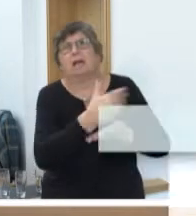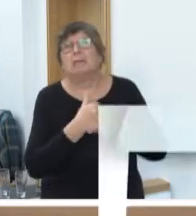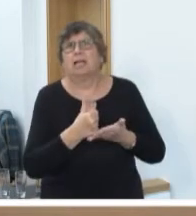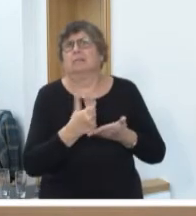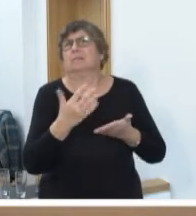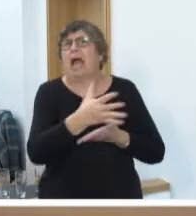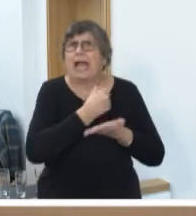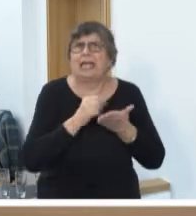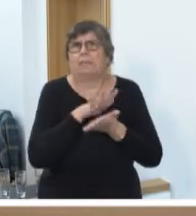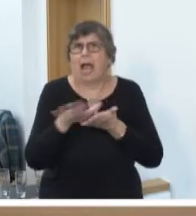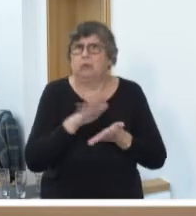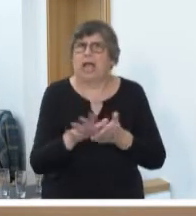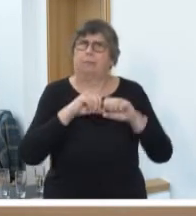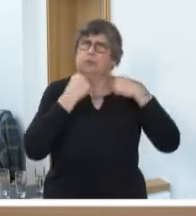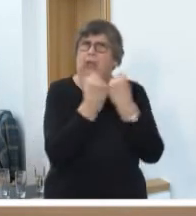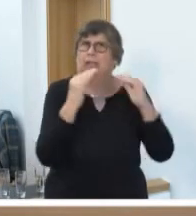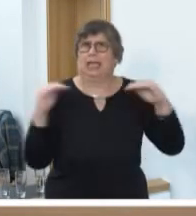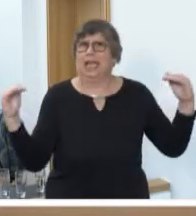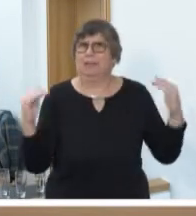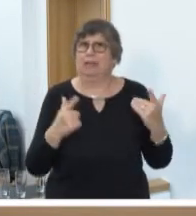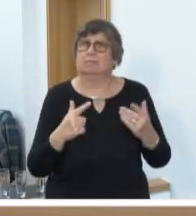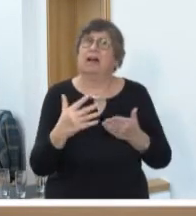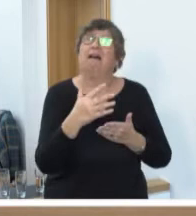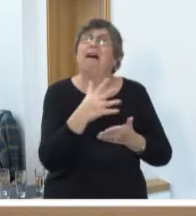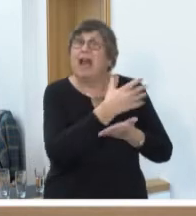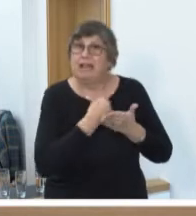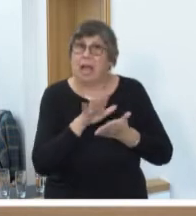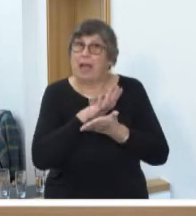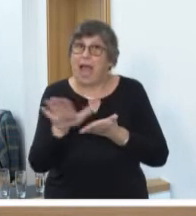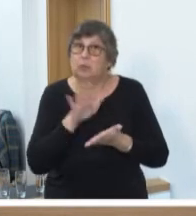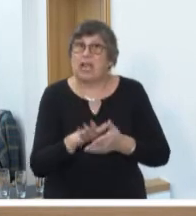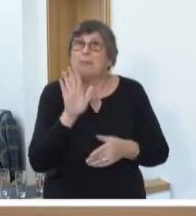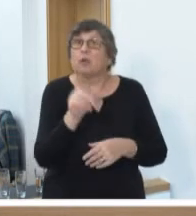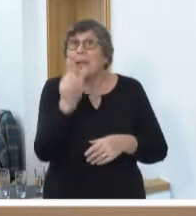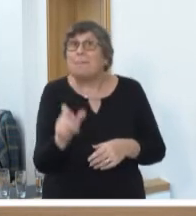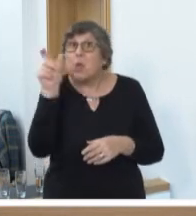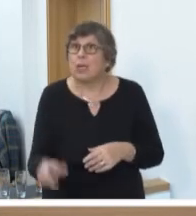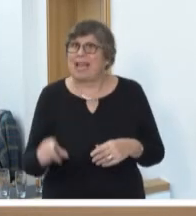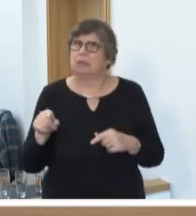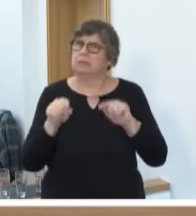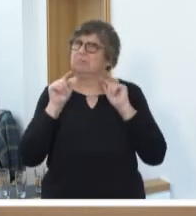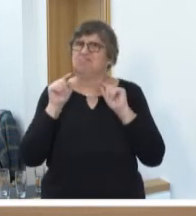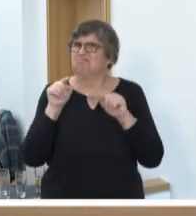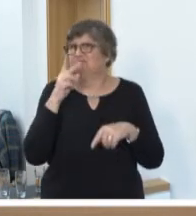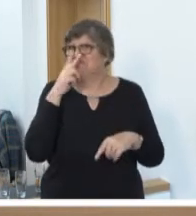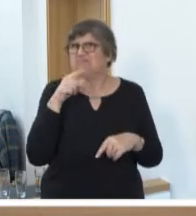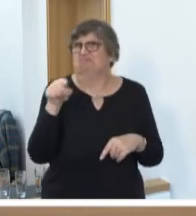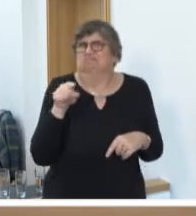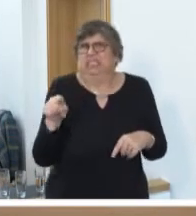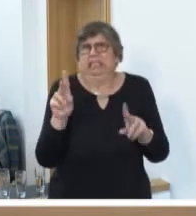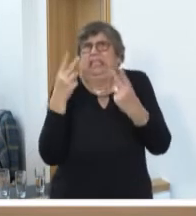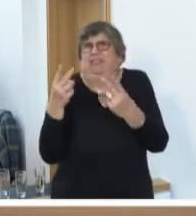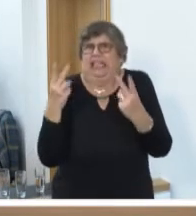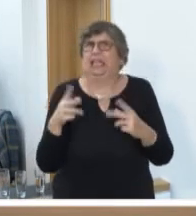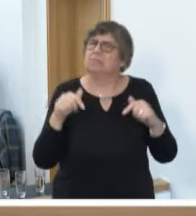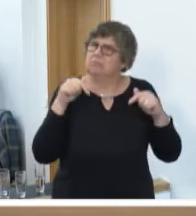Ebene, die es auch gerade betrifft. Die Ein- und Ausgaben der Bürger, die sind für ECC zweitrangig. Das